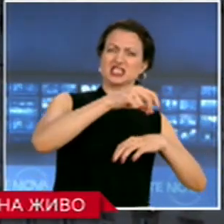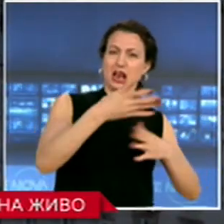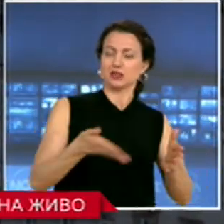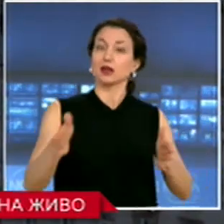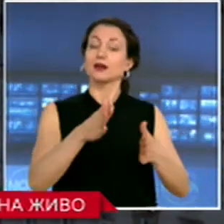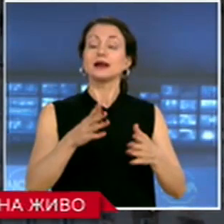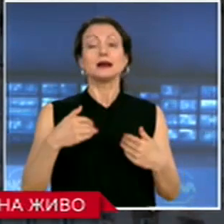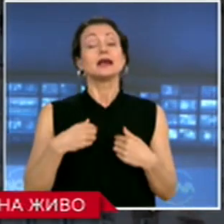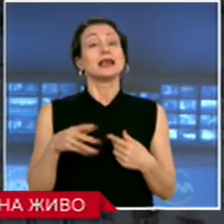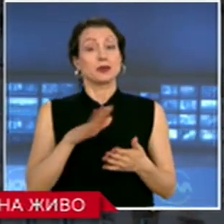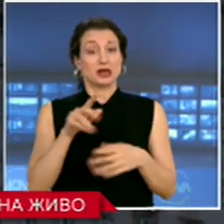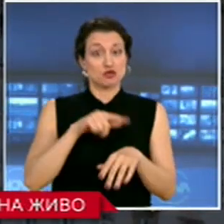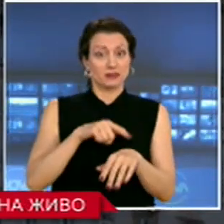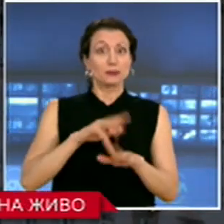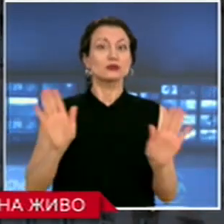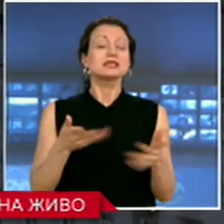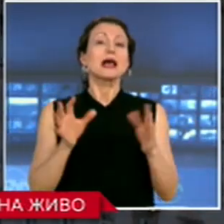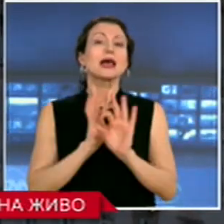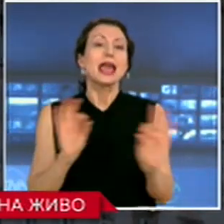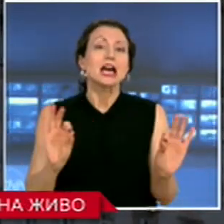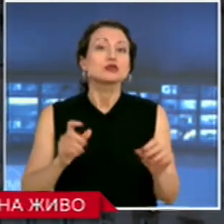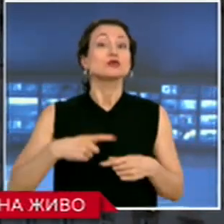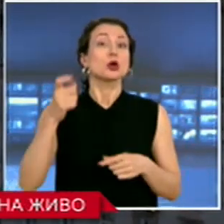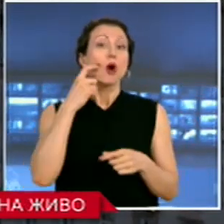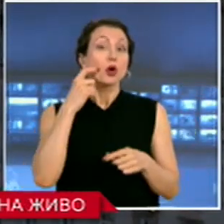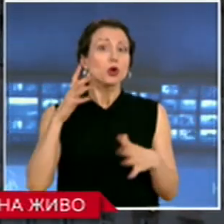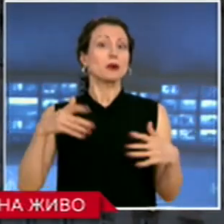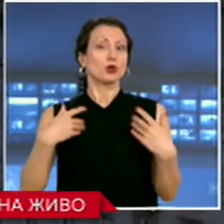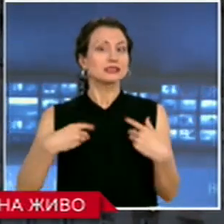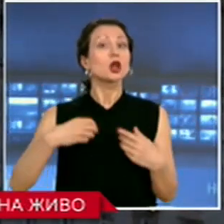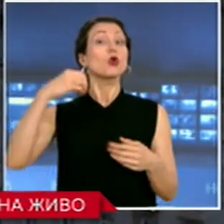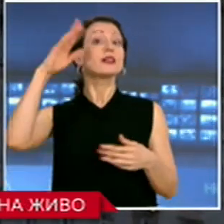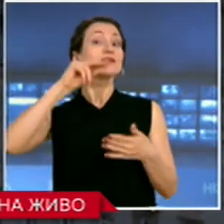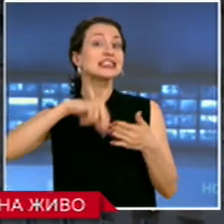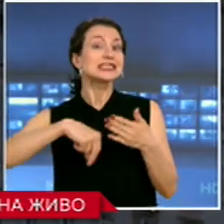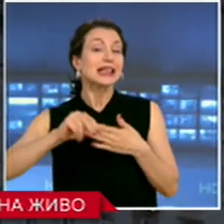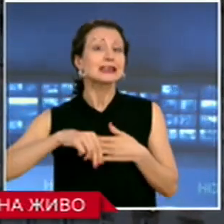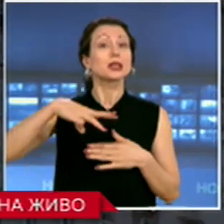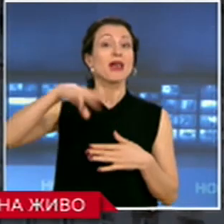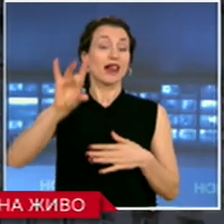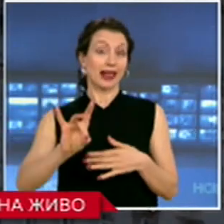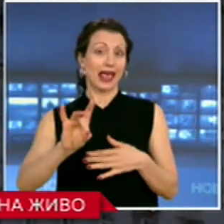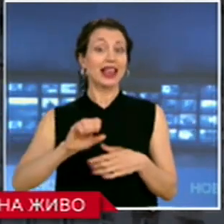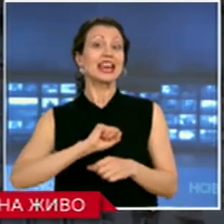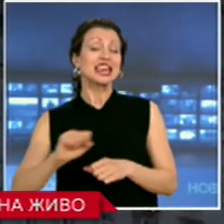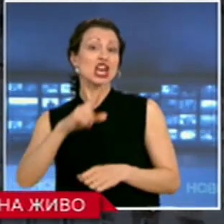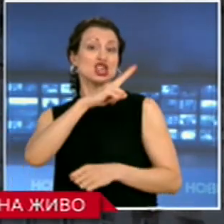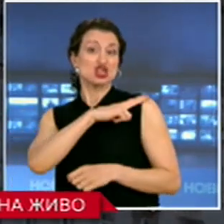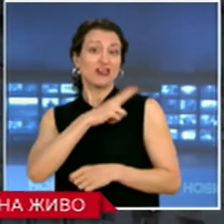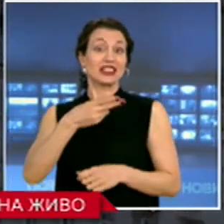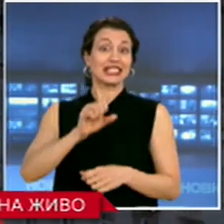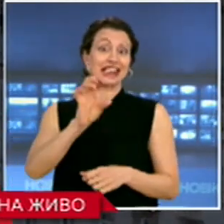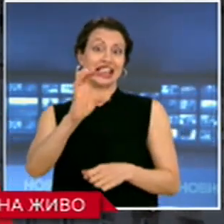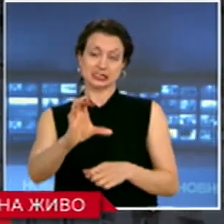Между време, стана ясно, че премиерът Бойко Борисов е поискал от главния секретар на Мевере и шефа на ДАНС да поискат заседание на